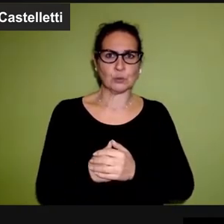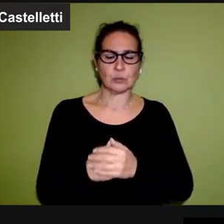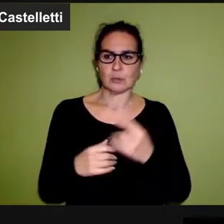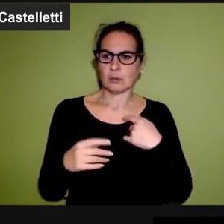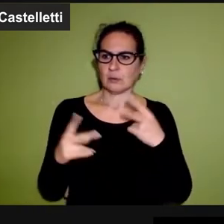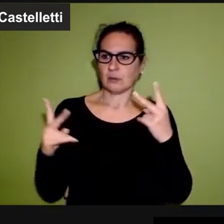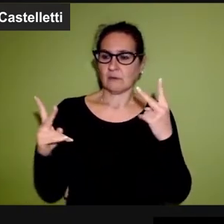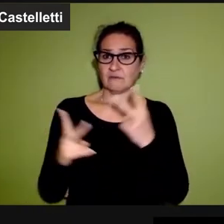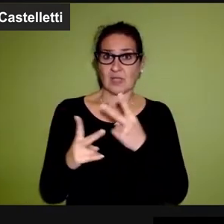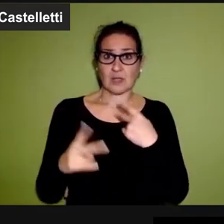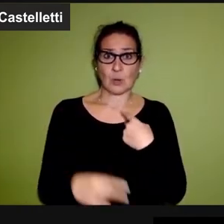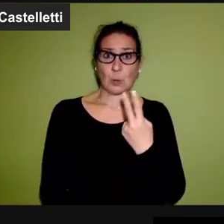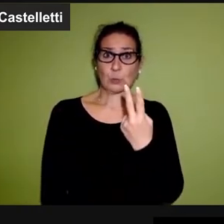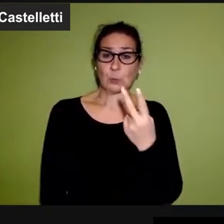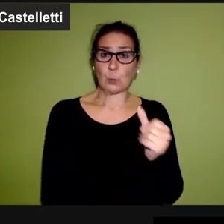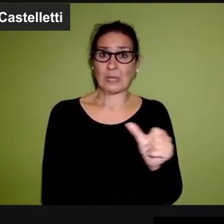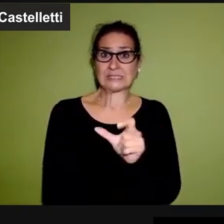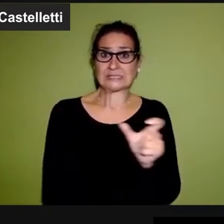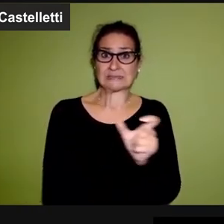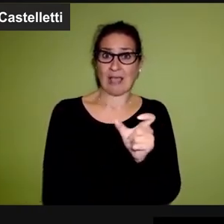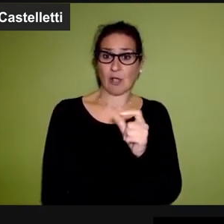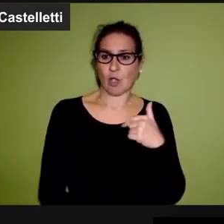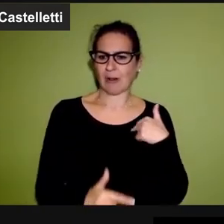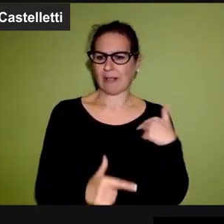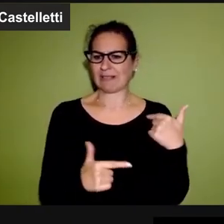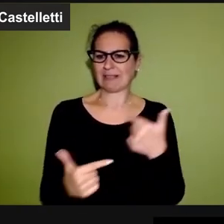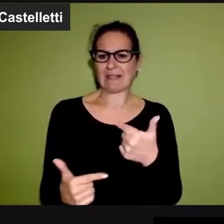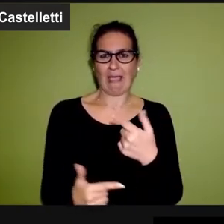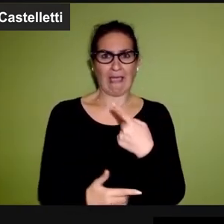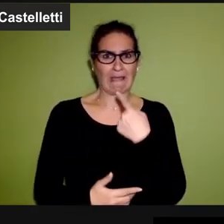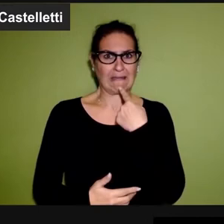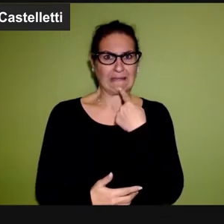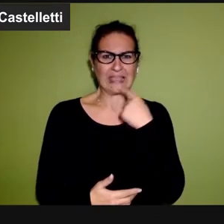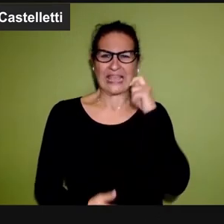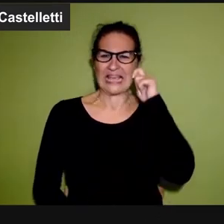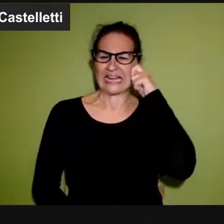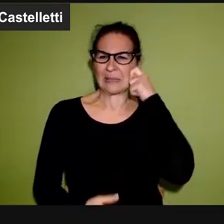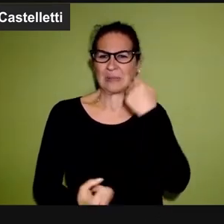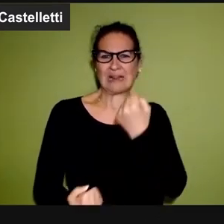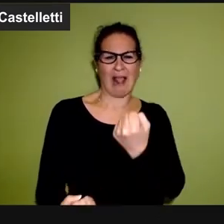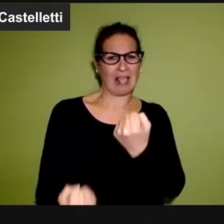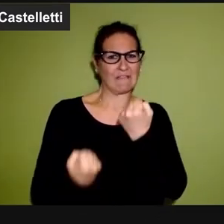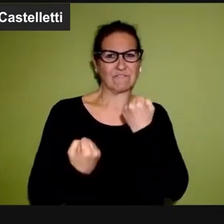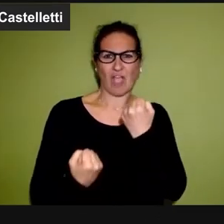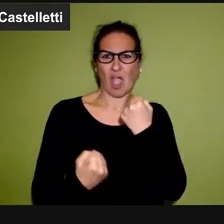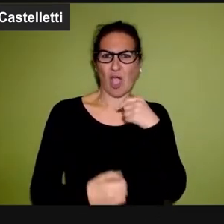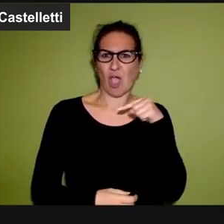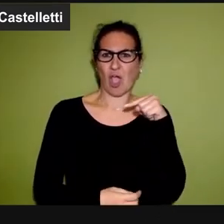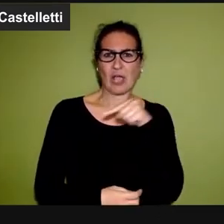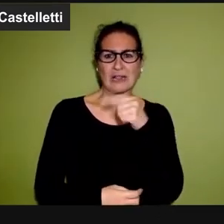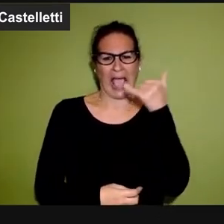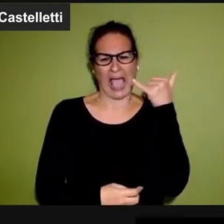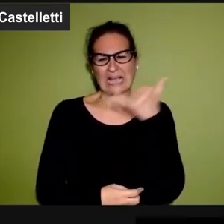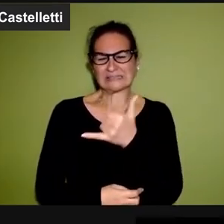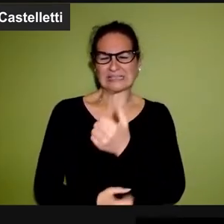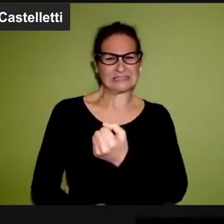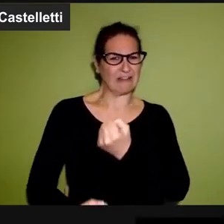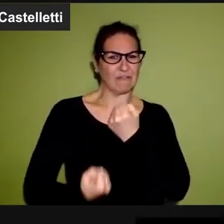noi abbiamo concesso da un paio di secoli ai più efferati assassini